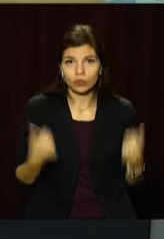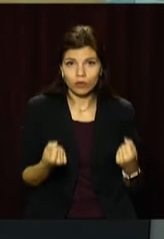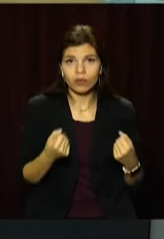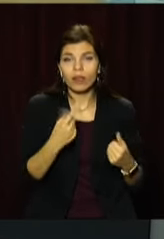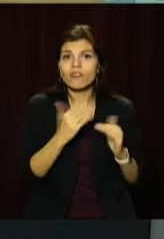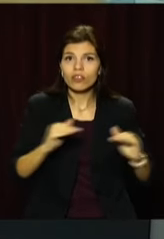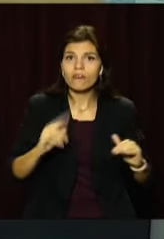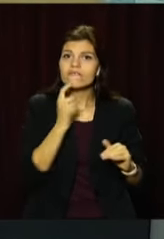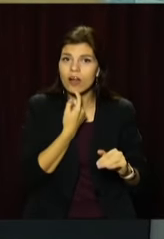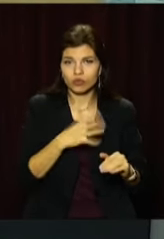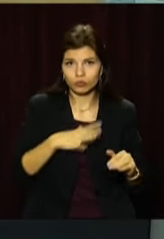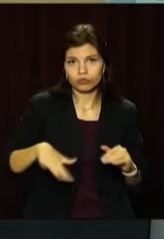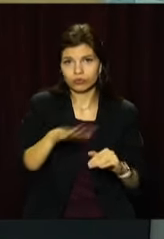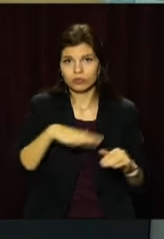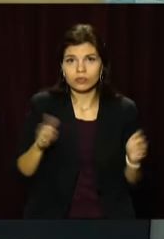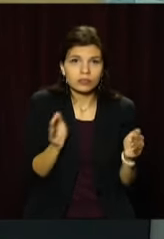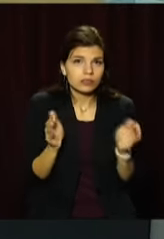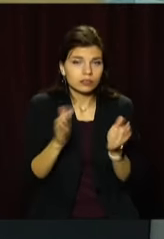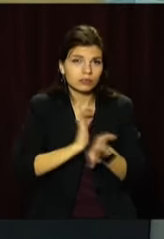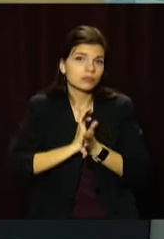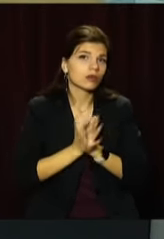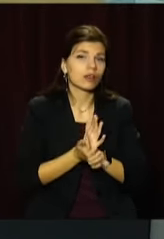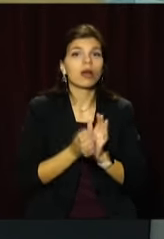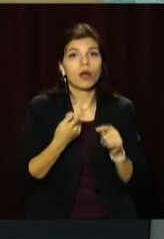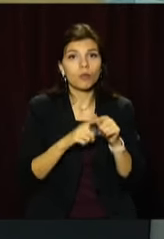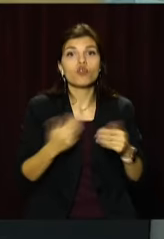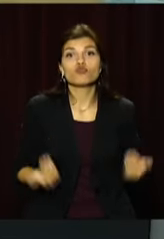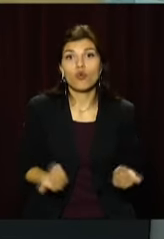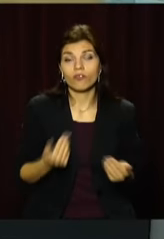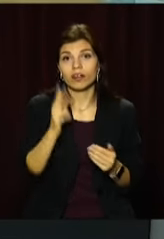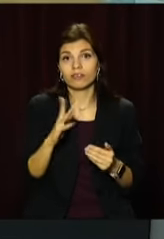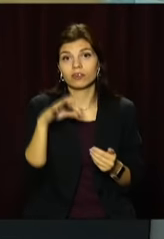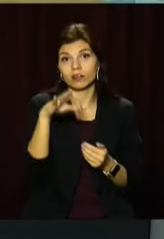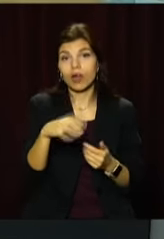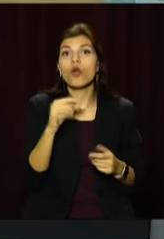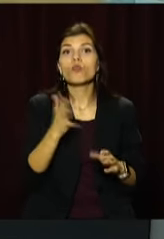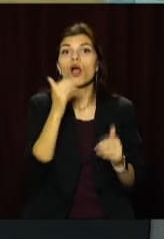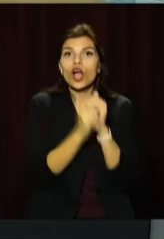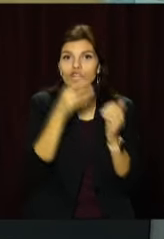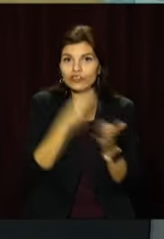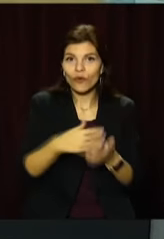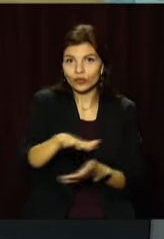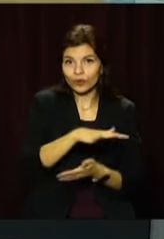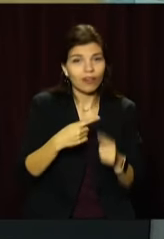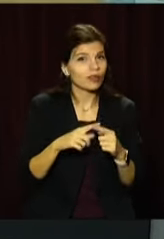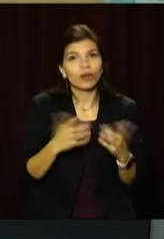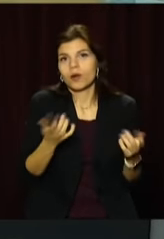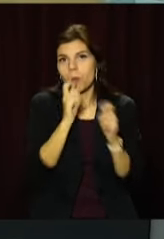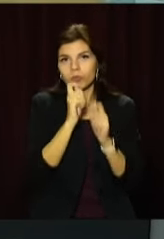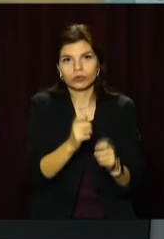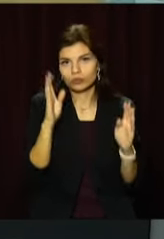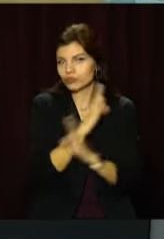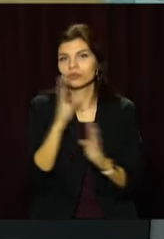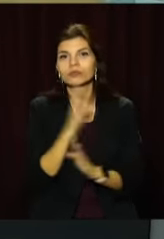її дітям важко було жити в обмеженому просторі. Тому нове помешкання, де в кожного буде своя територія – це просто подарунок